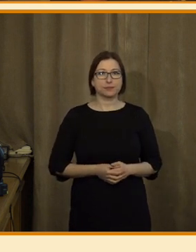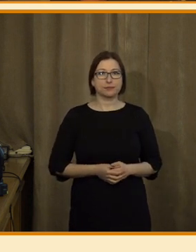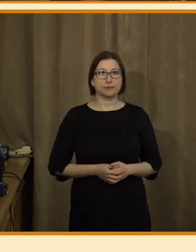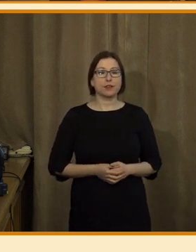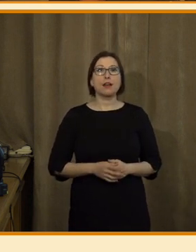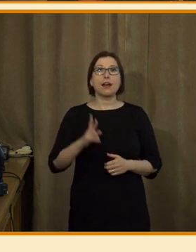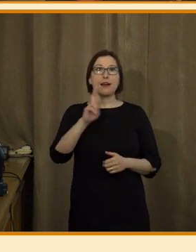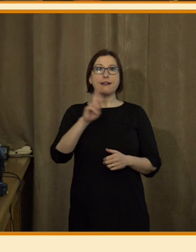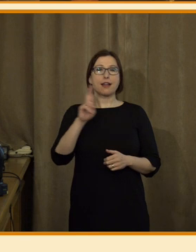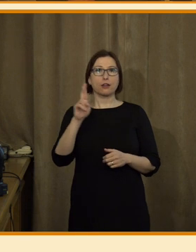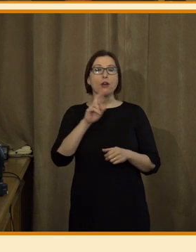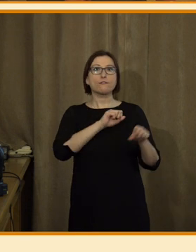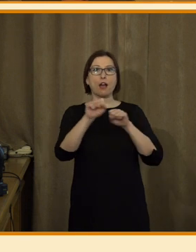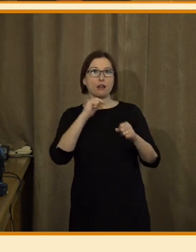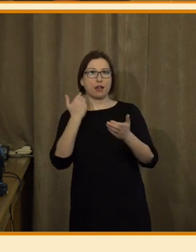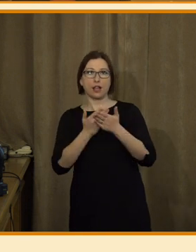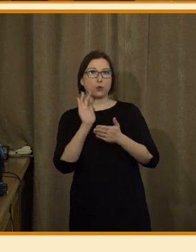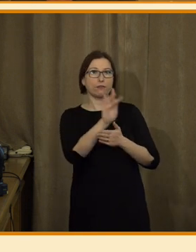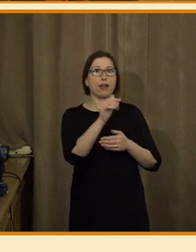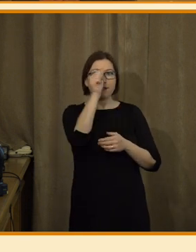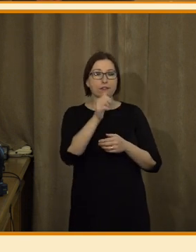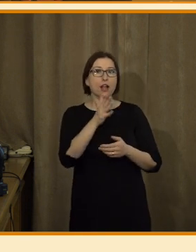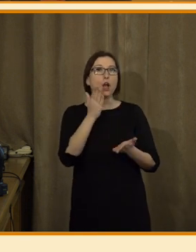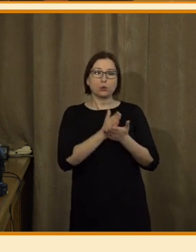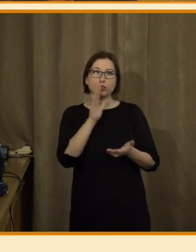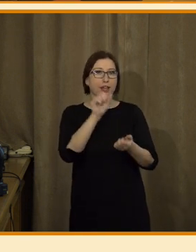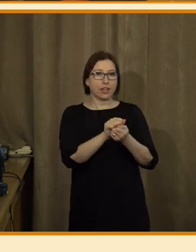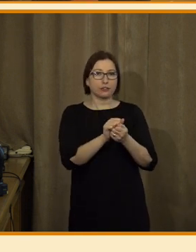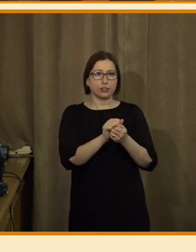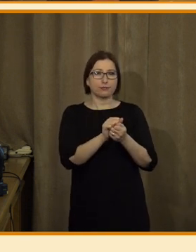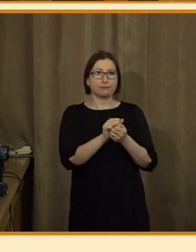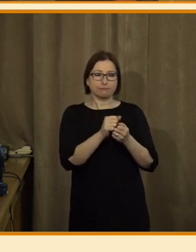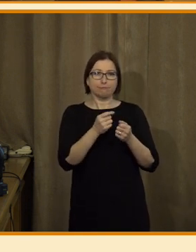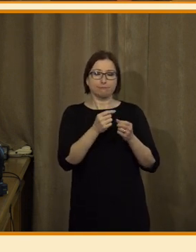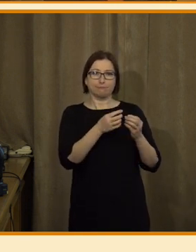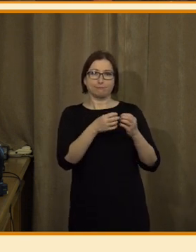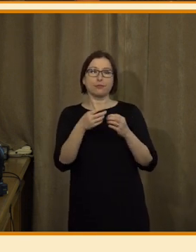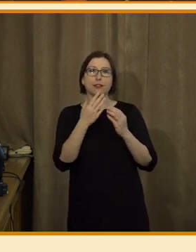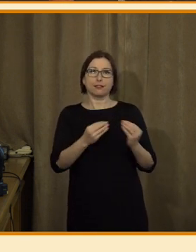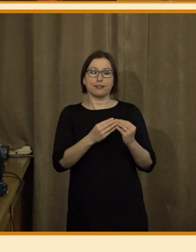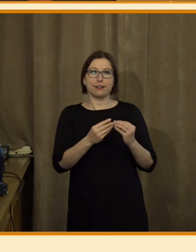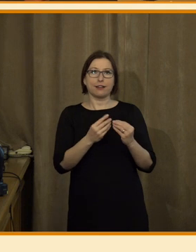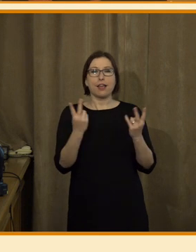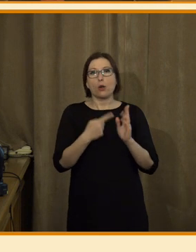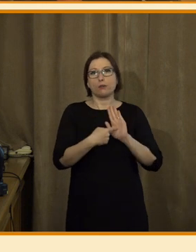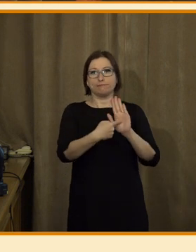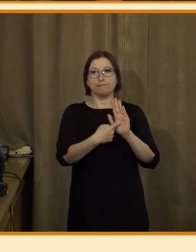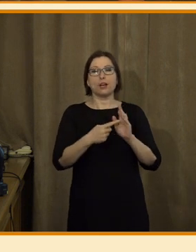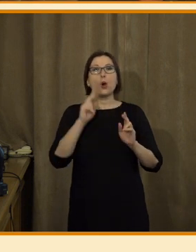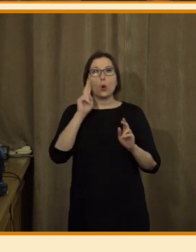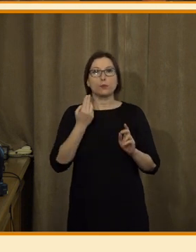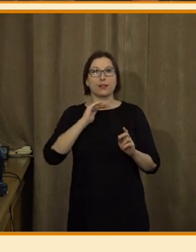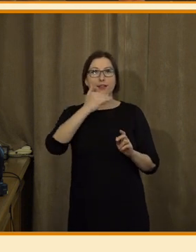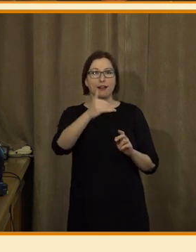Rekordní nedůvěra ve vládu. Fialovi už nevěří ani vlastní. stačí, děkuju. Si řešili jste prostě znělka,